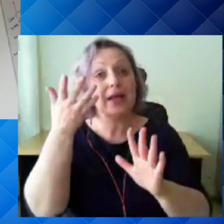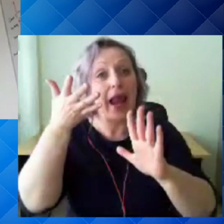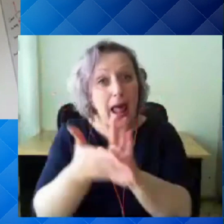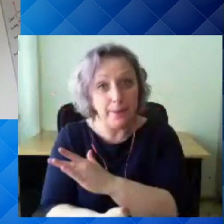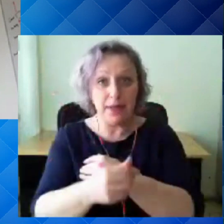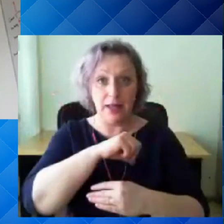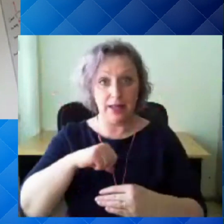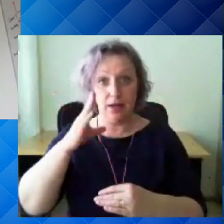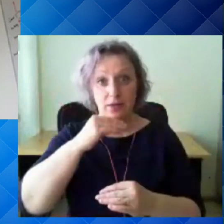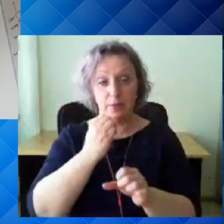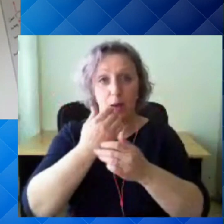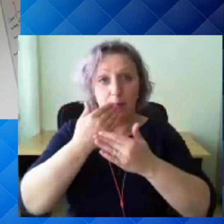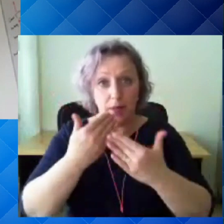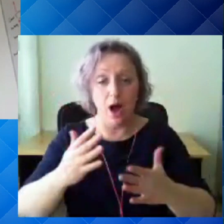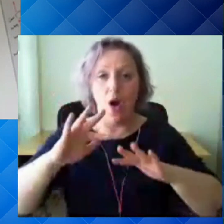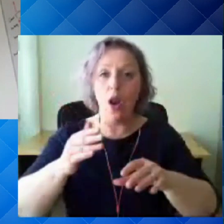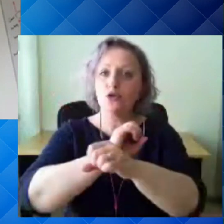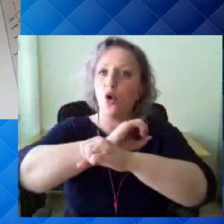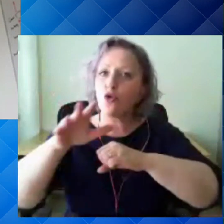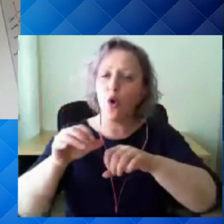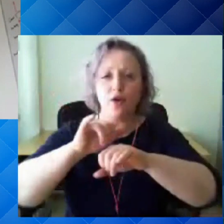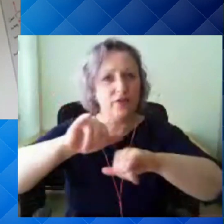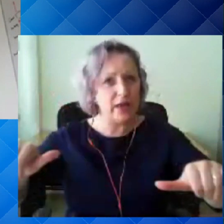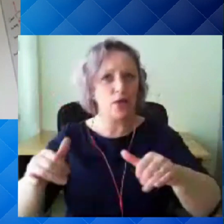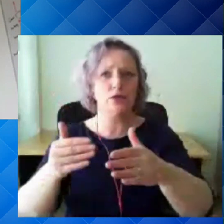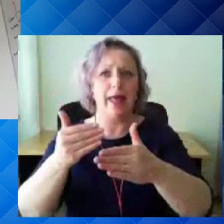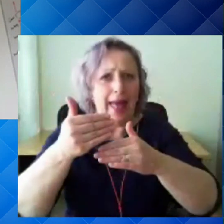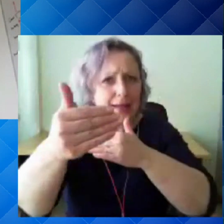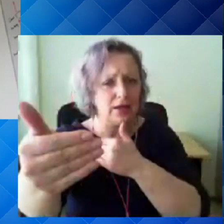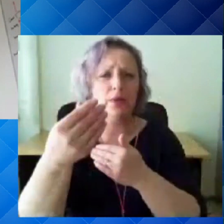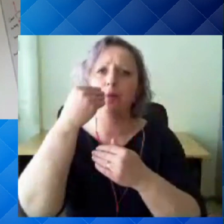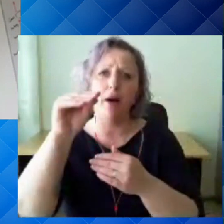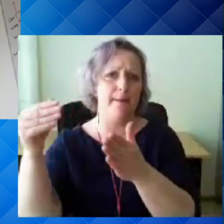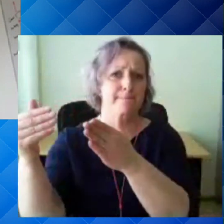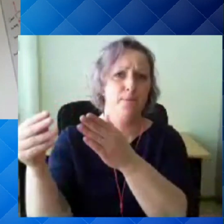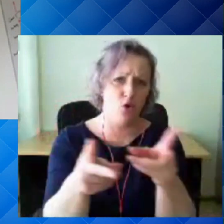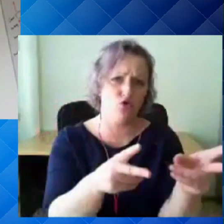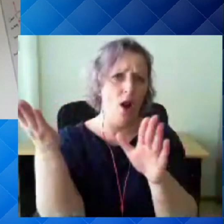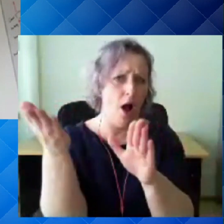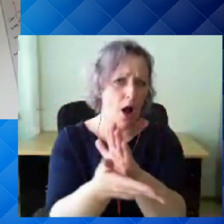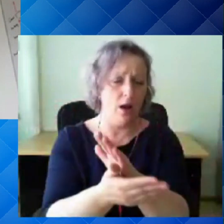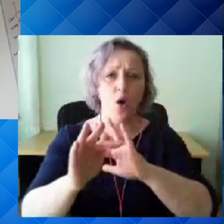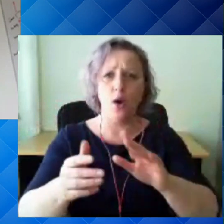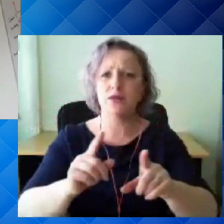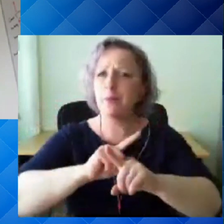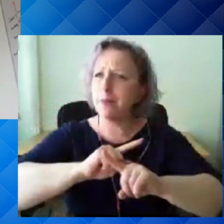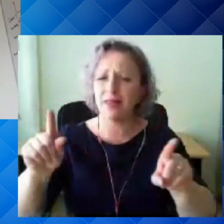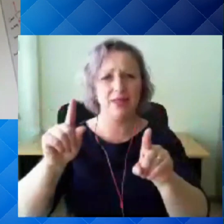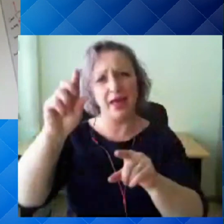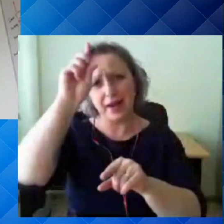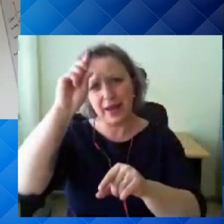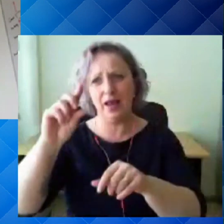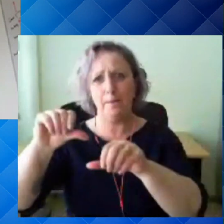teha selleks, et koronaviirus oleks edaspidi paremini kontrolli all ja me ei peaks neid riiklike piiranguid